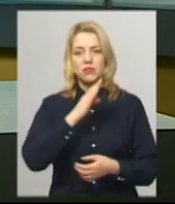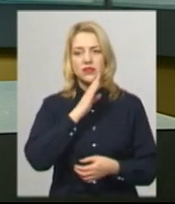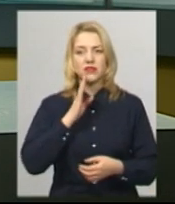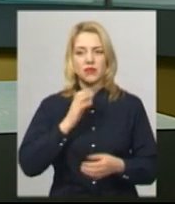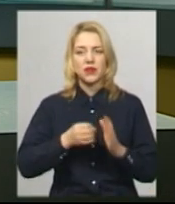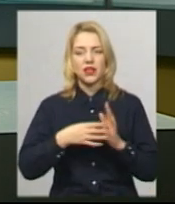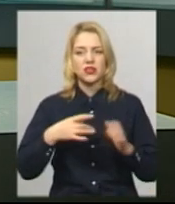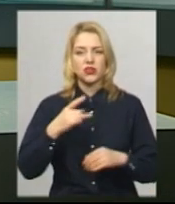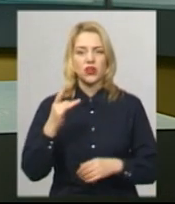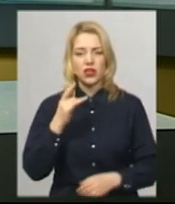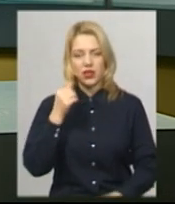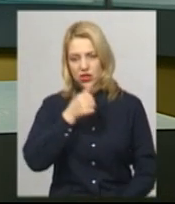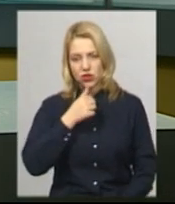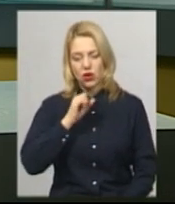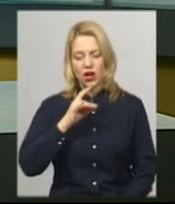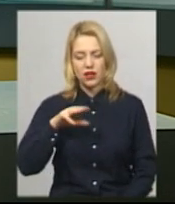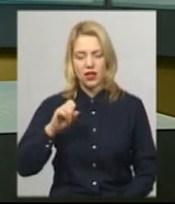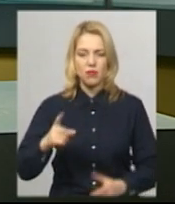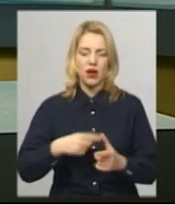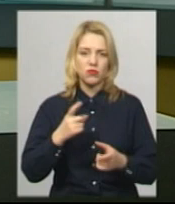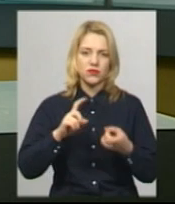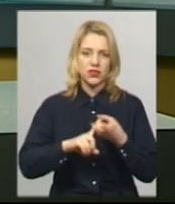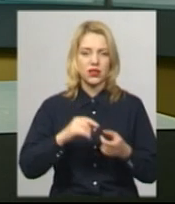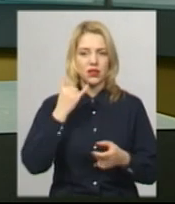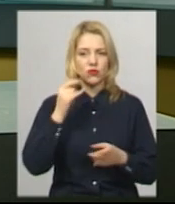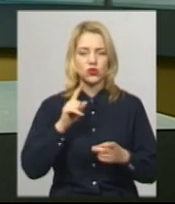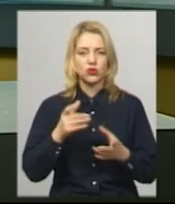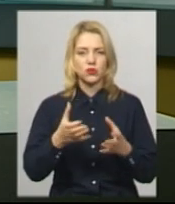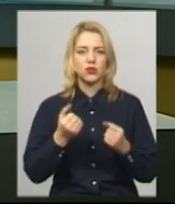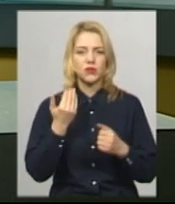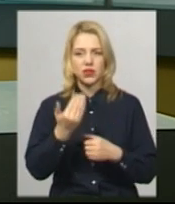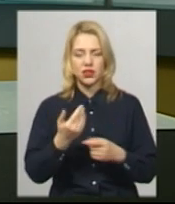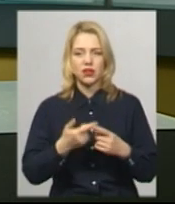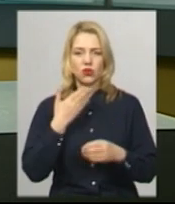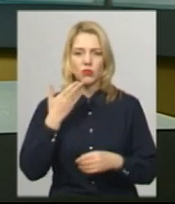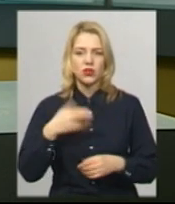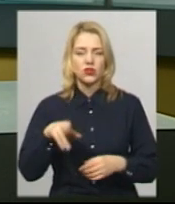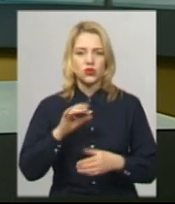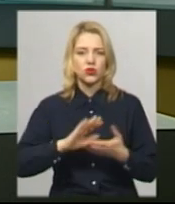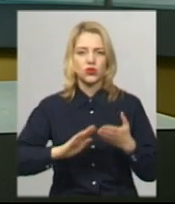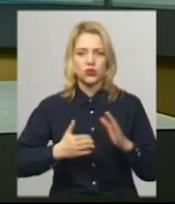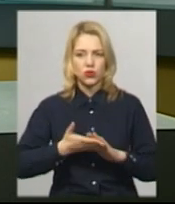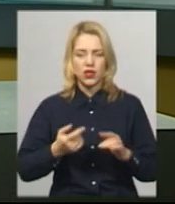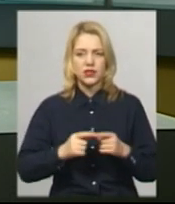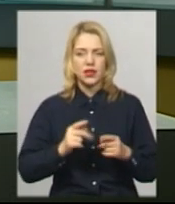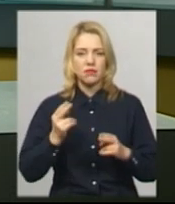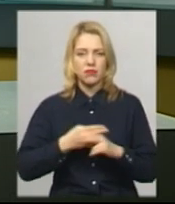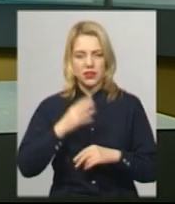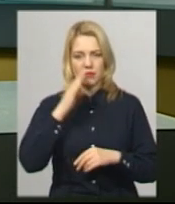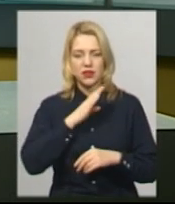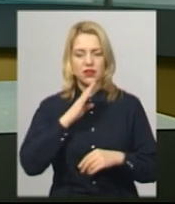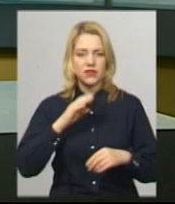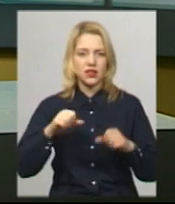-річного Артема або ж зв'язатися з ним телефоном, аби отримати їх коментар щодо ситуації з позбавлення батьківських прав нашим